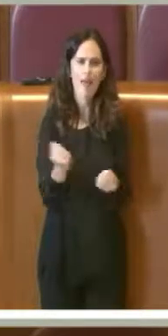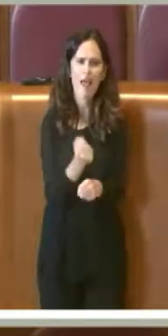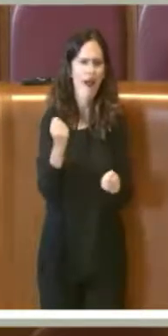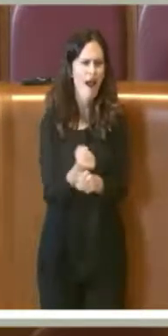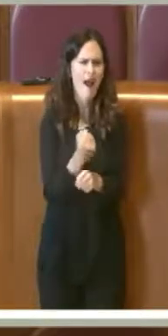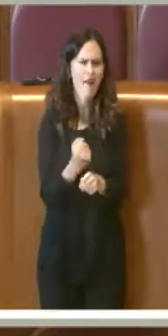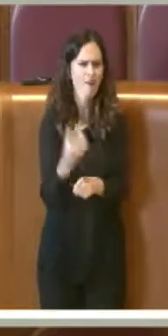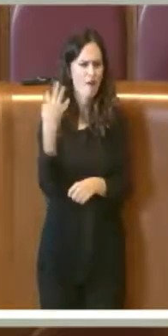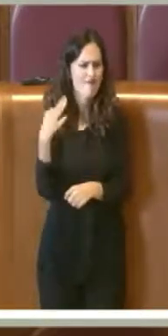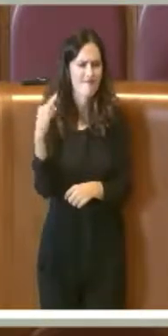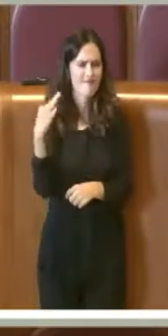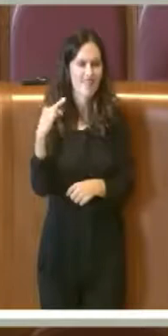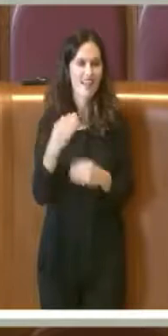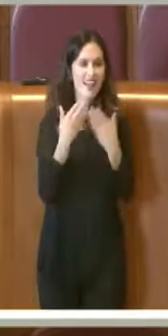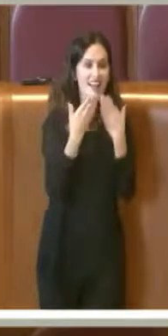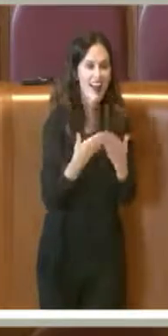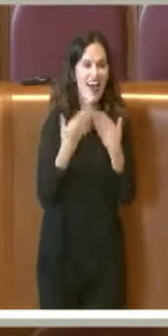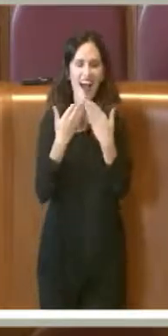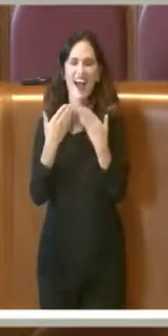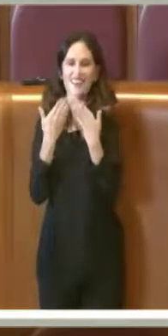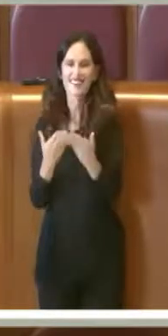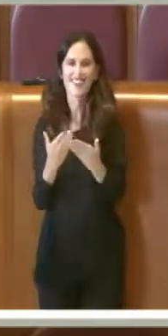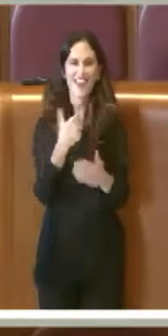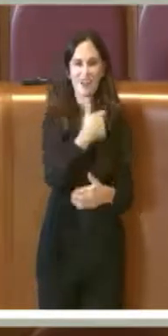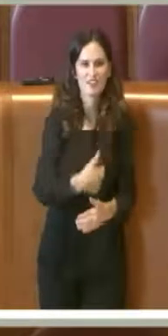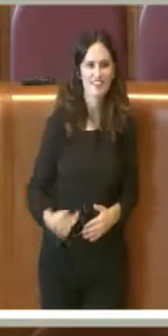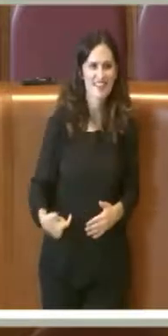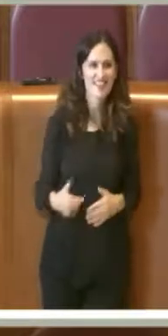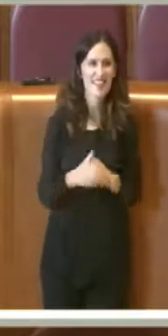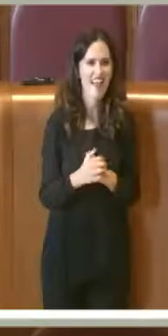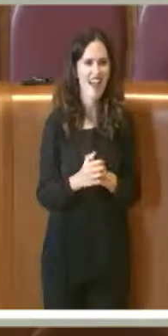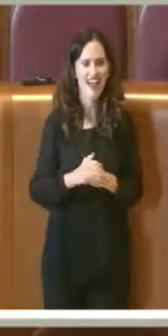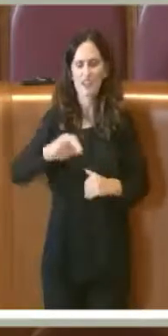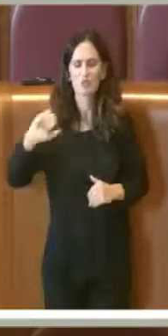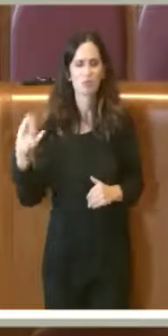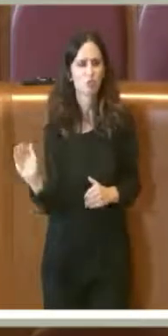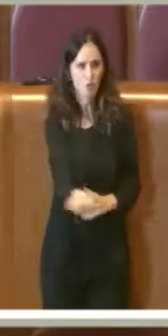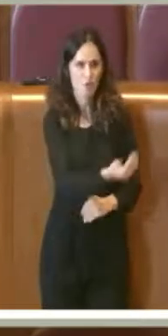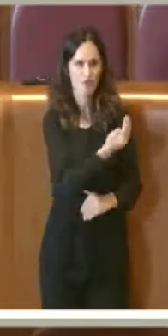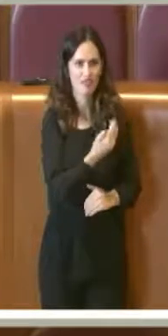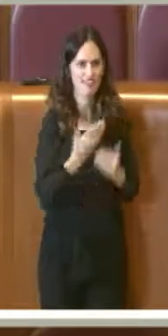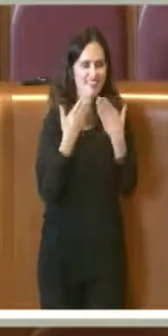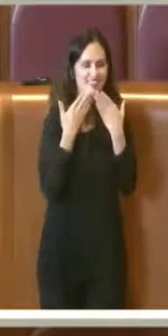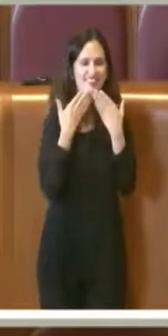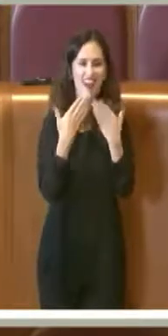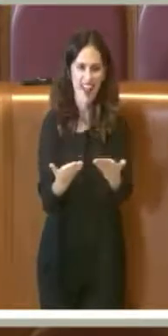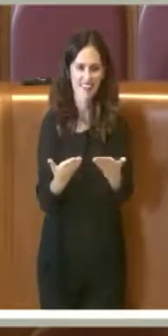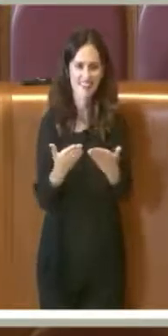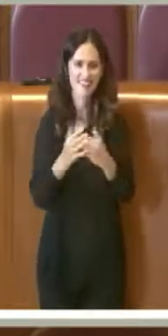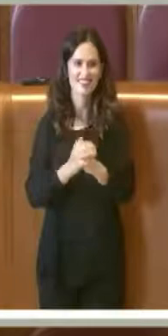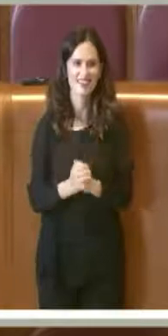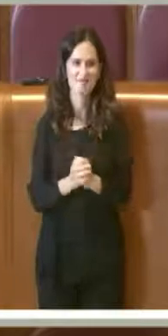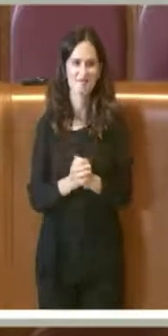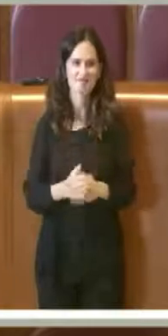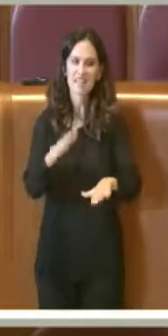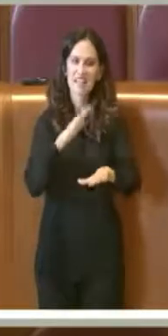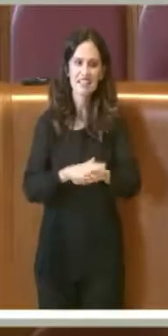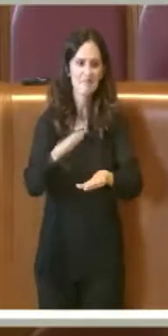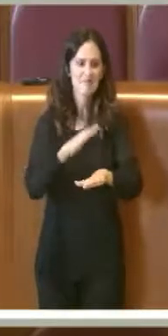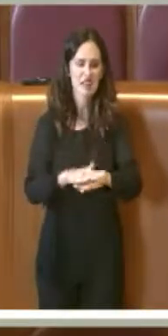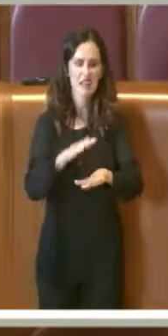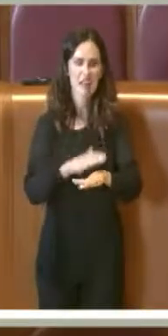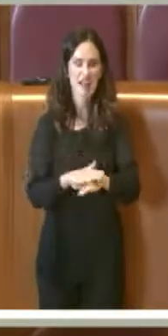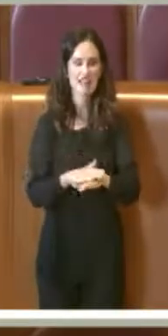tutta, tutti i consiglieri di questa consigliatura e quindi insomma esperienza davvero